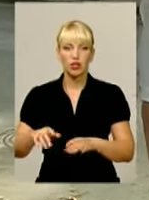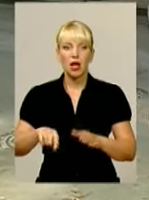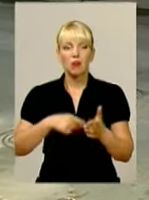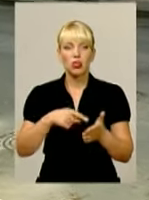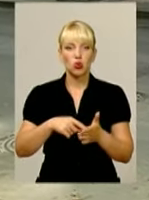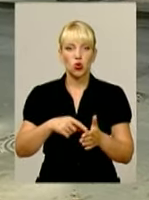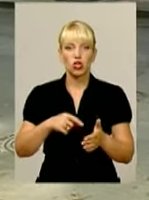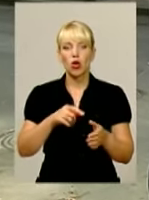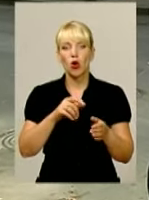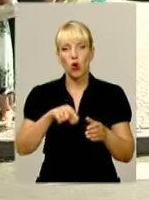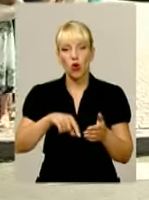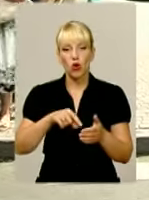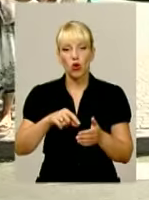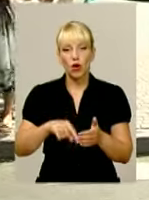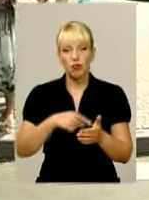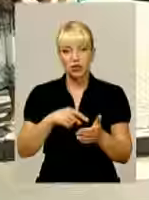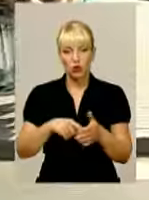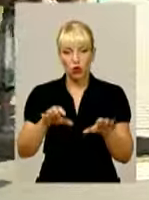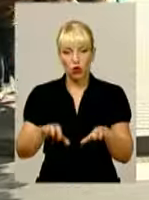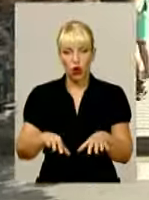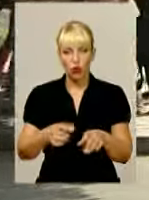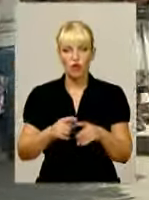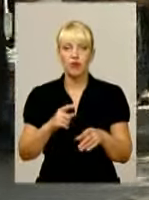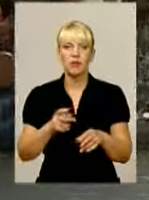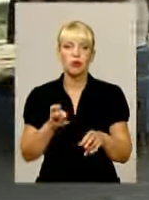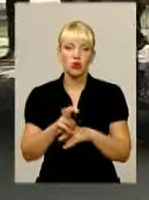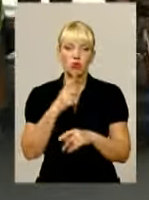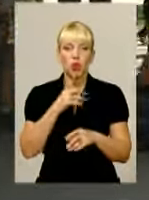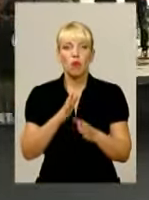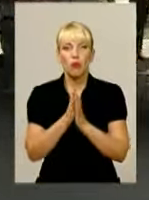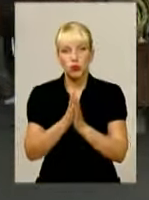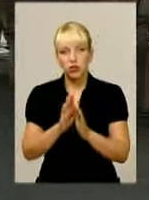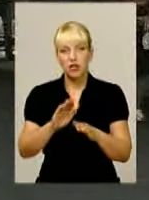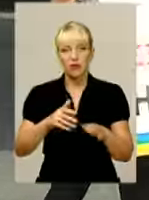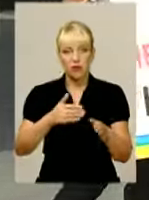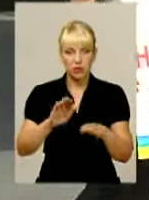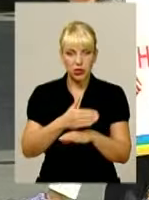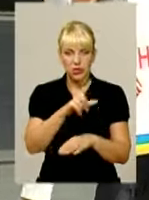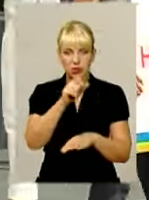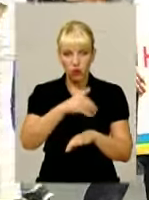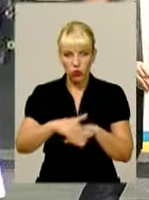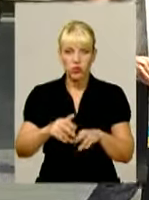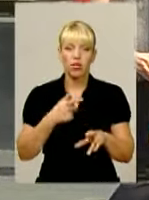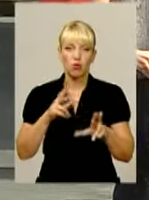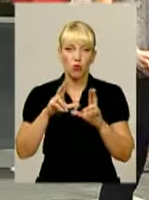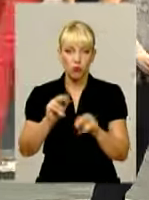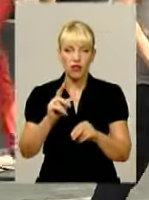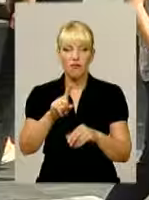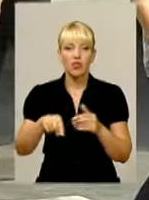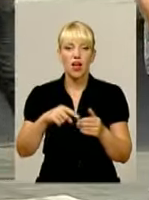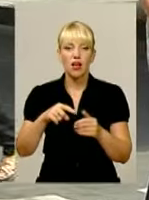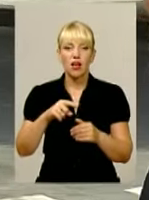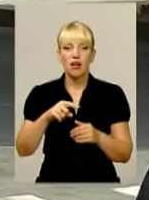Він попросив обурених мешканців звільнити проїжджу частину. Та пообіцяв, питання щодо будівництва винесуть на найближче пленарне засідання